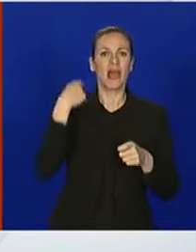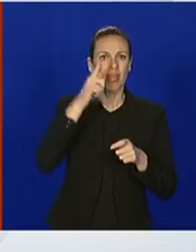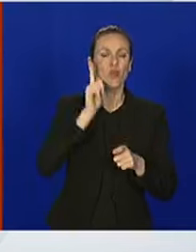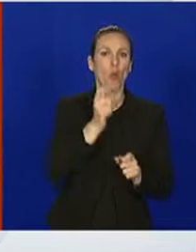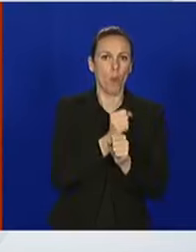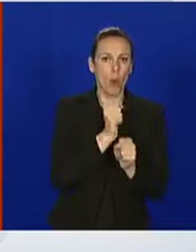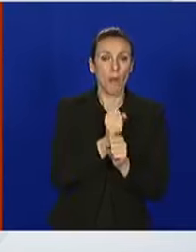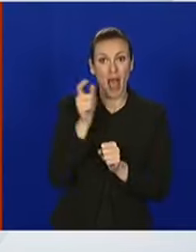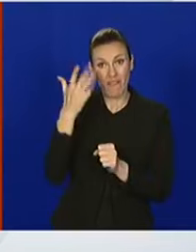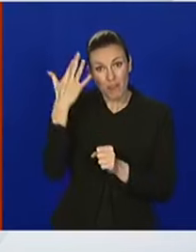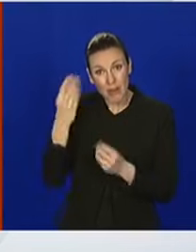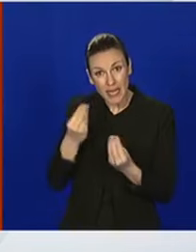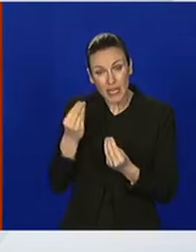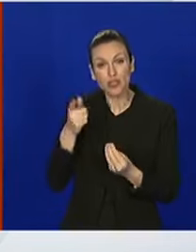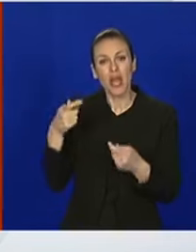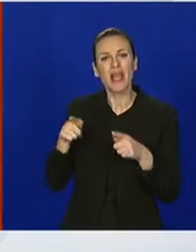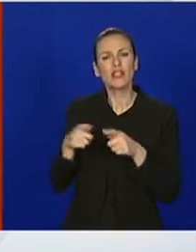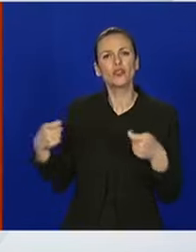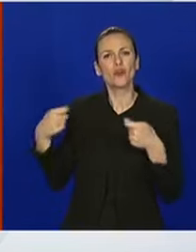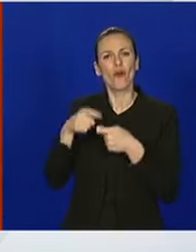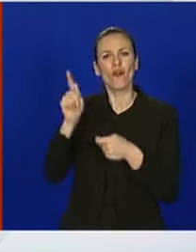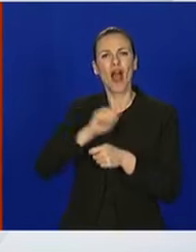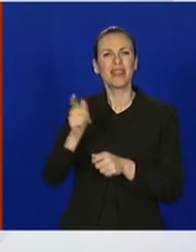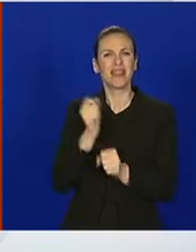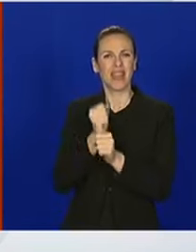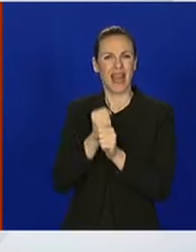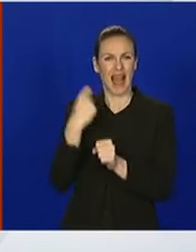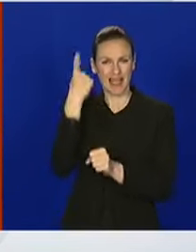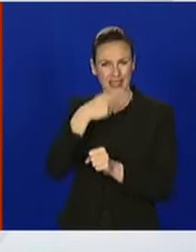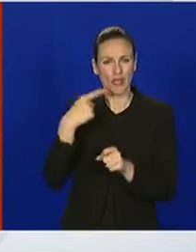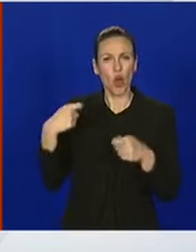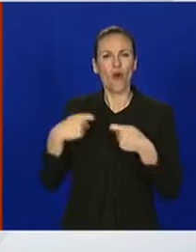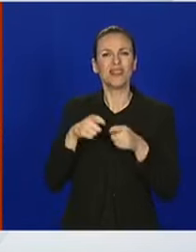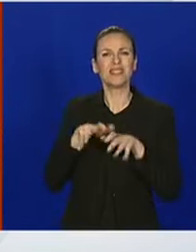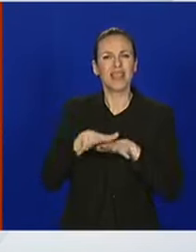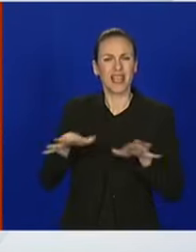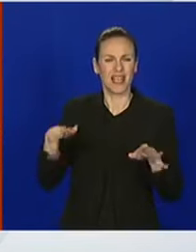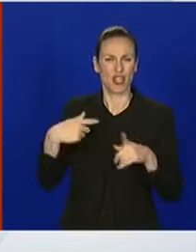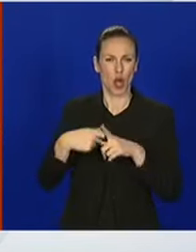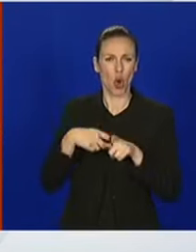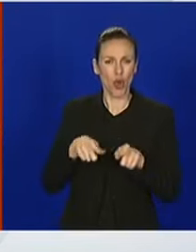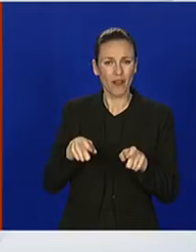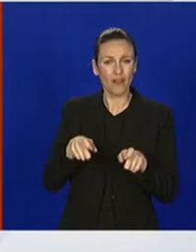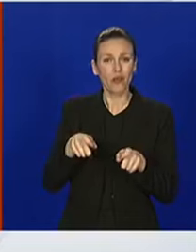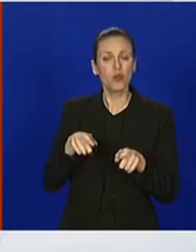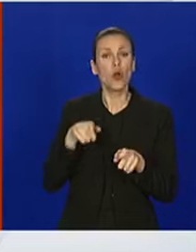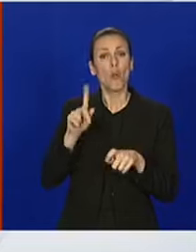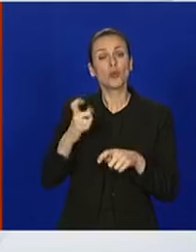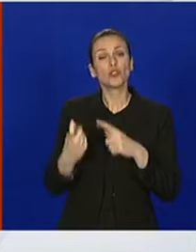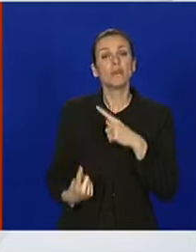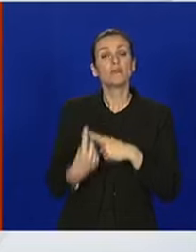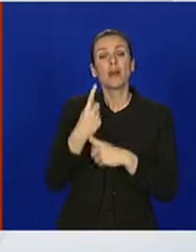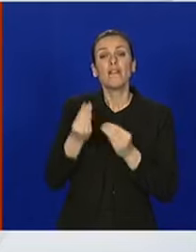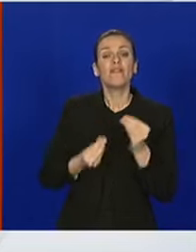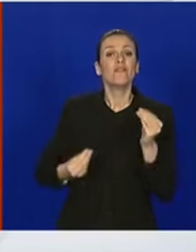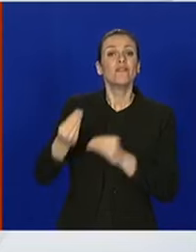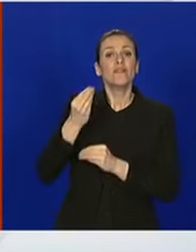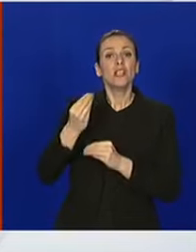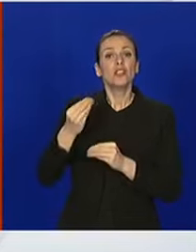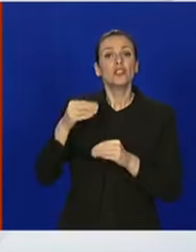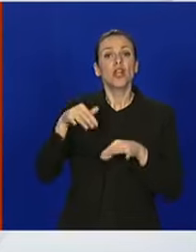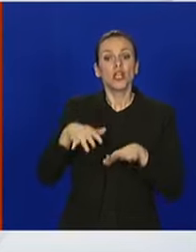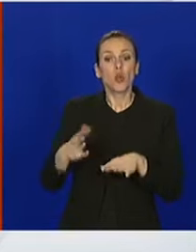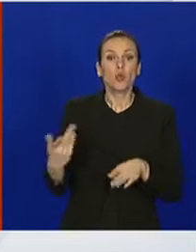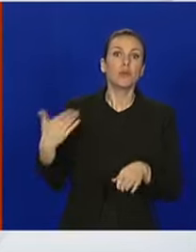vas brine isto vezano za nerad nedjeljom u epidemiju loškom smislu, da li će možda doći do povećanog ulaska ljudi